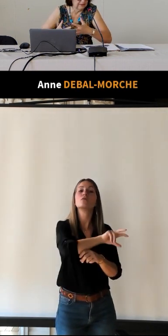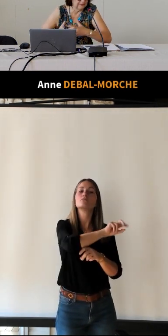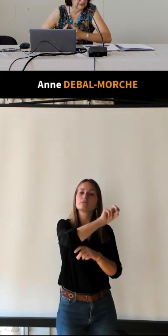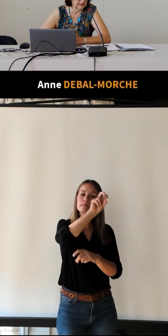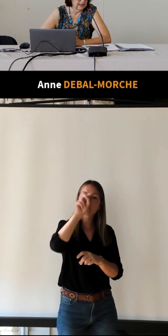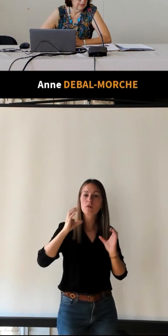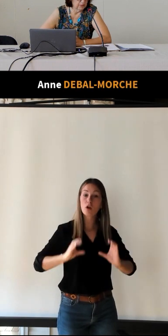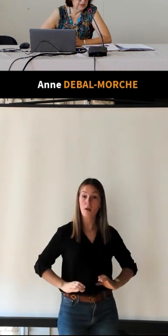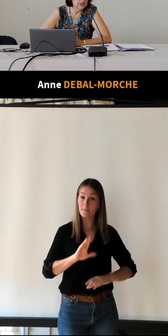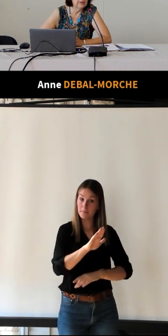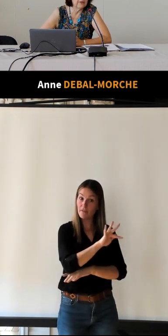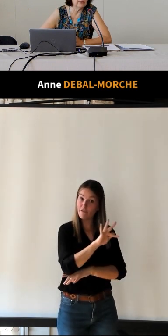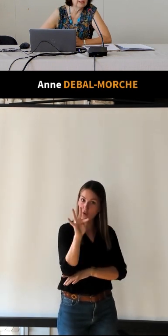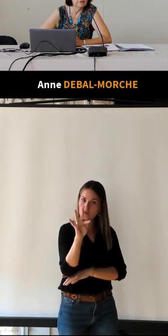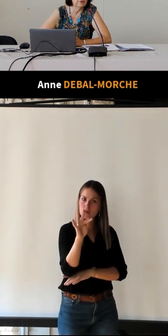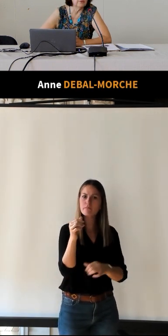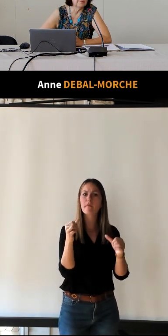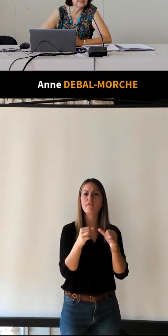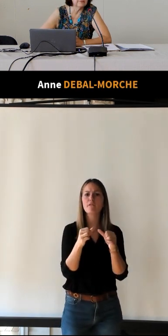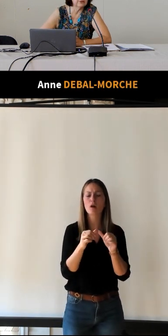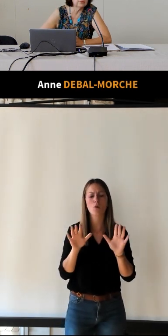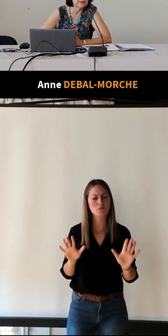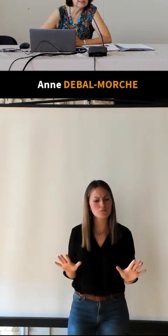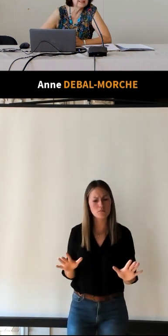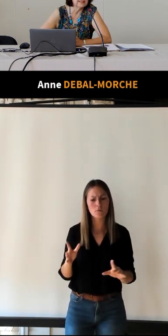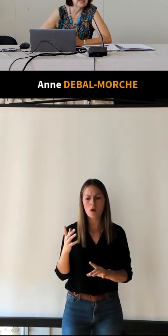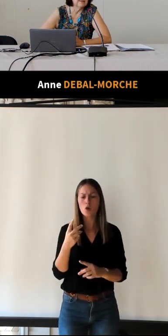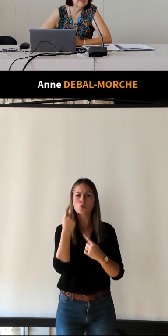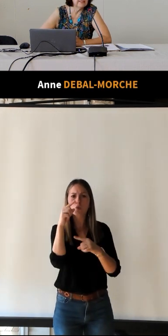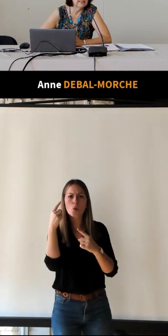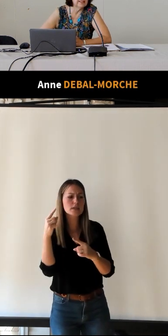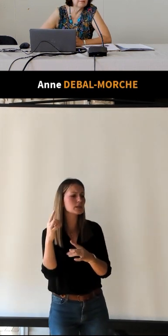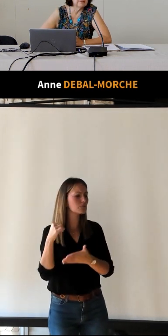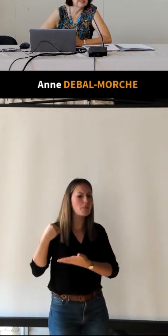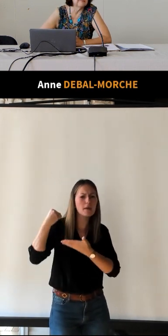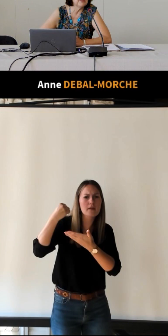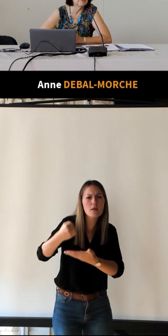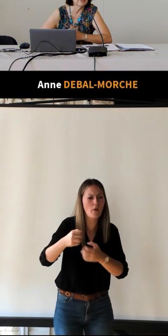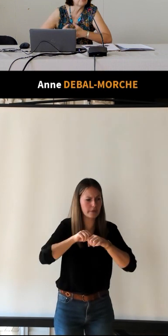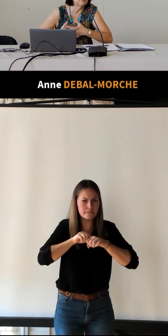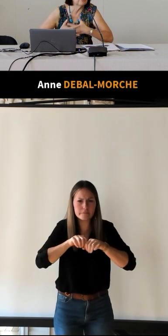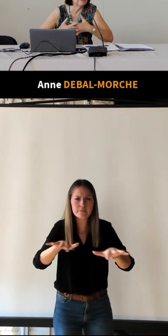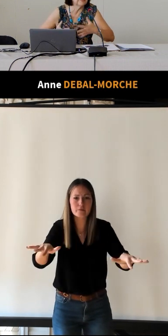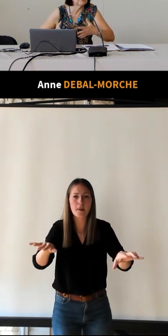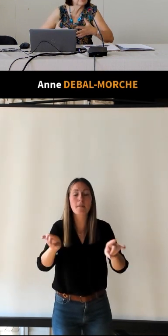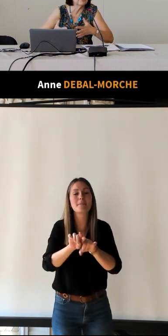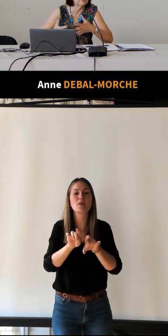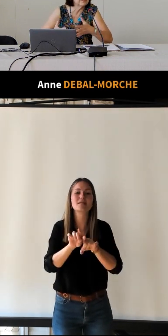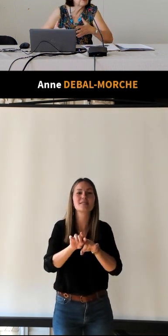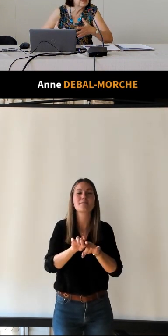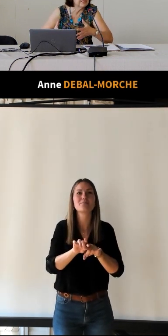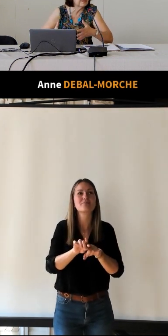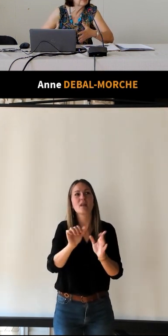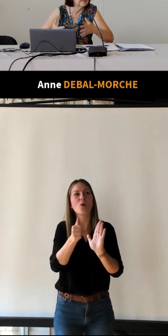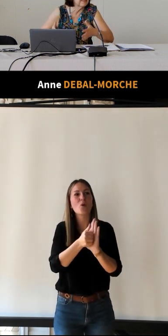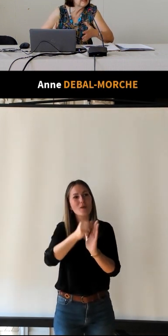va protéger et faire connaître le patrimoine touristique mais également, il a un petit peu un rôle, j'allais dire, de sécurité